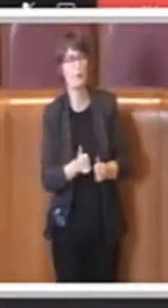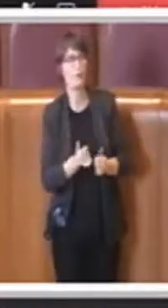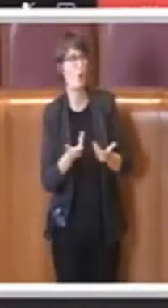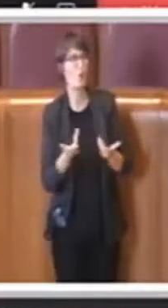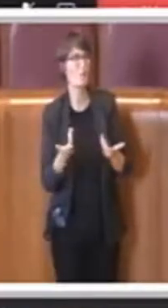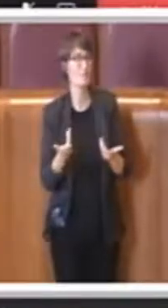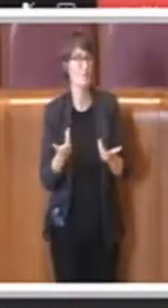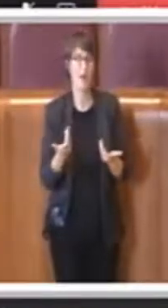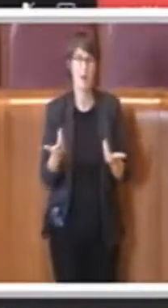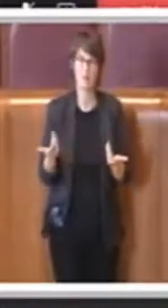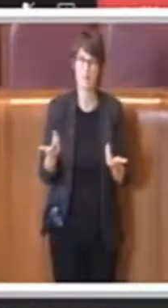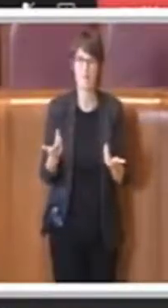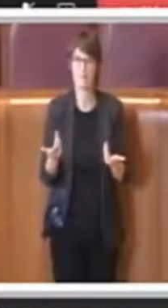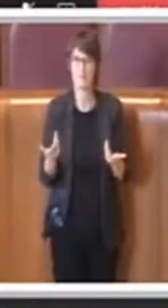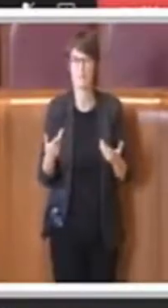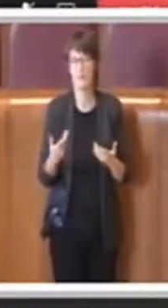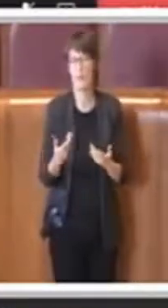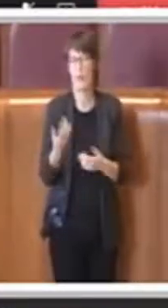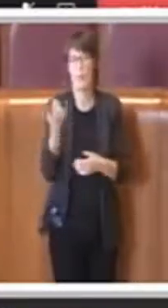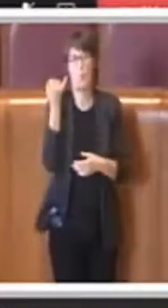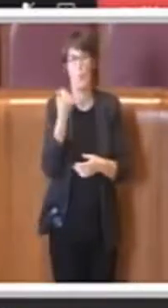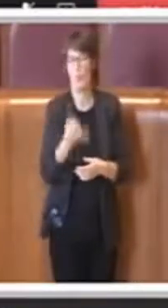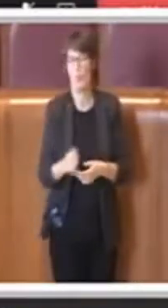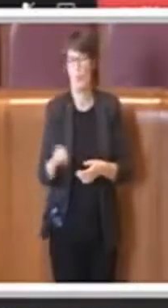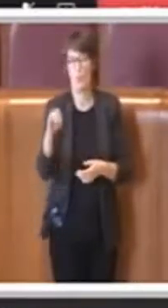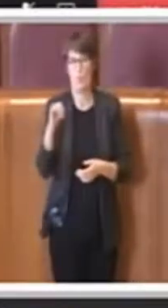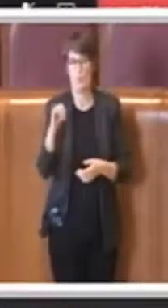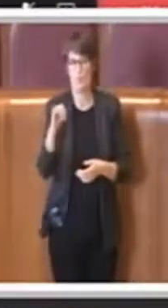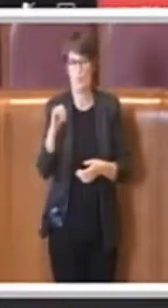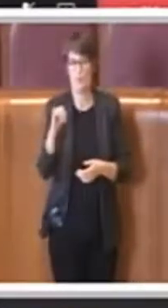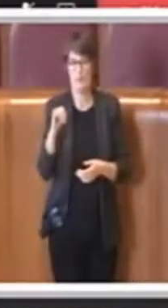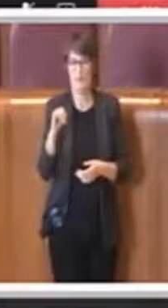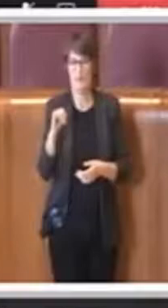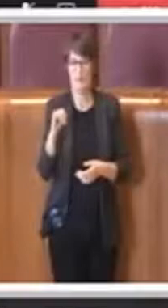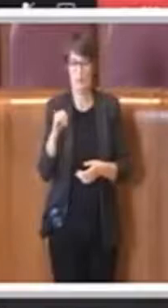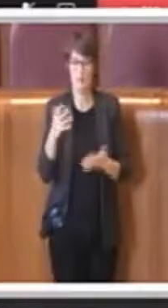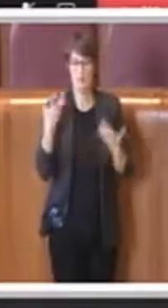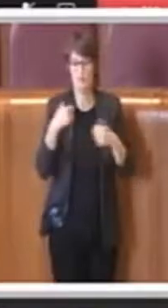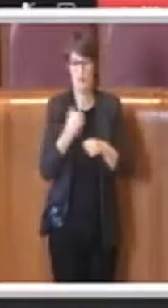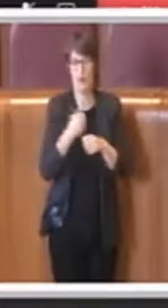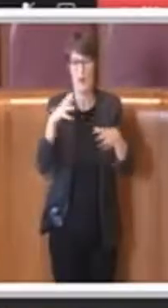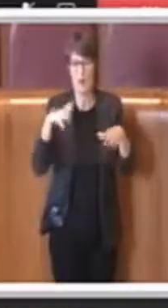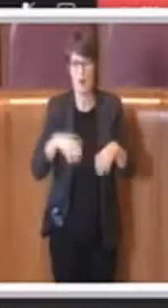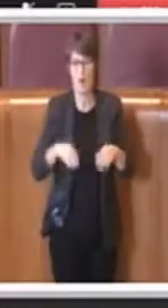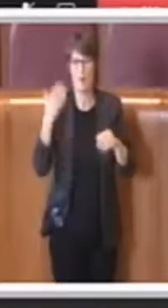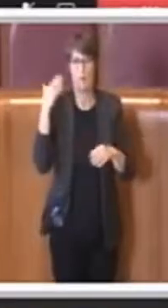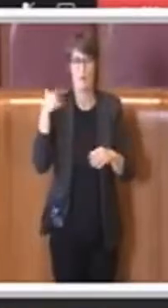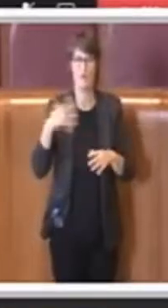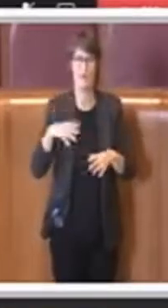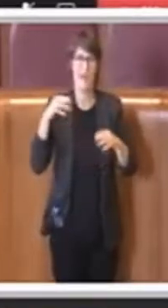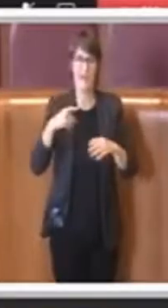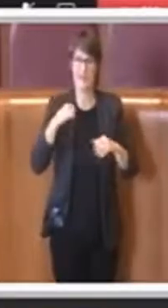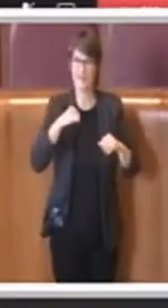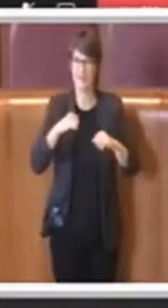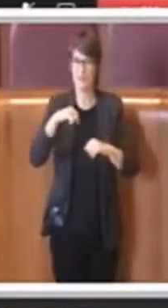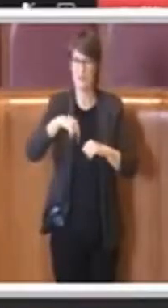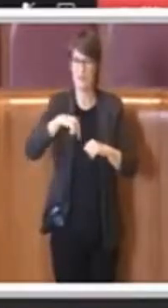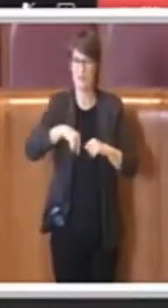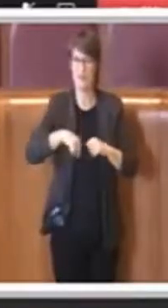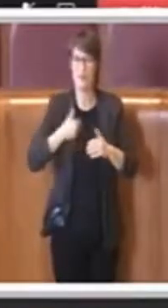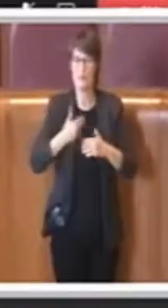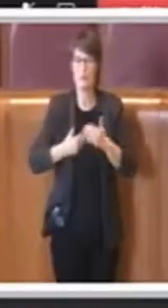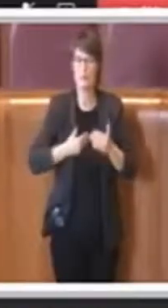consigliatura e che si è anche evoluto e sviluppato dalla parte digitale ovviamente in tutto quello che è